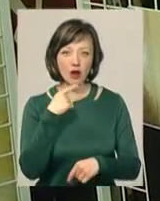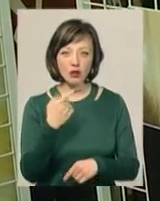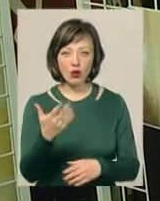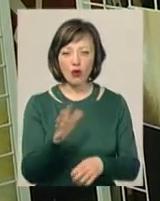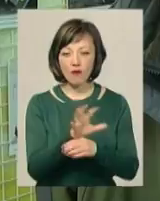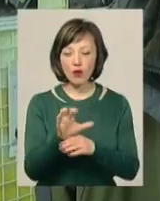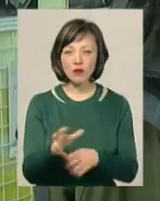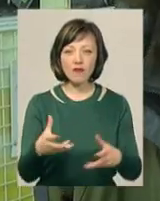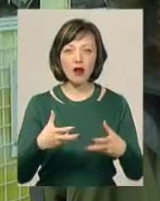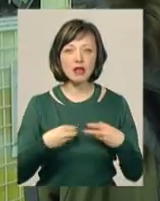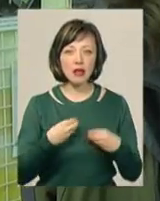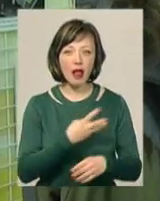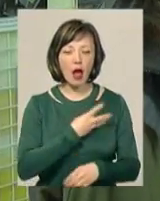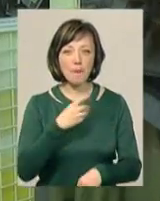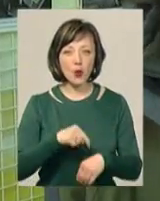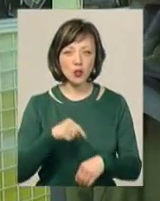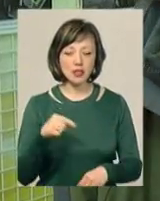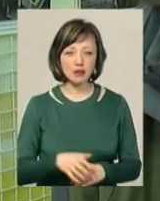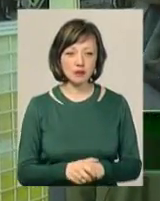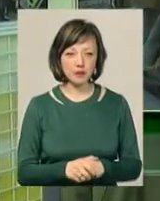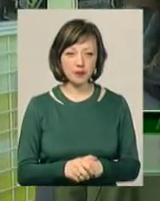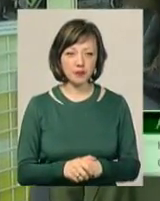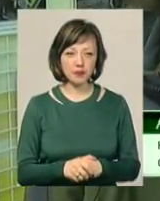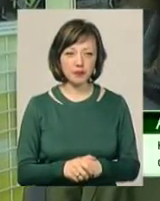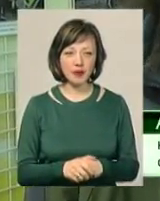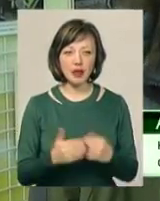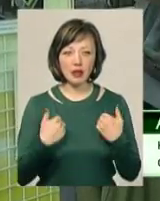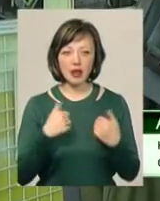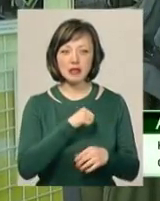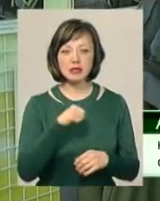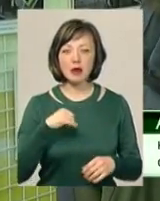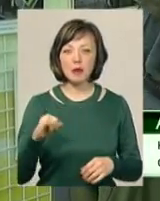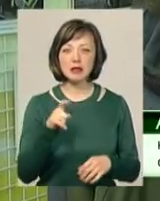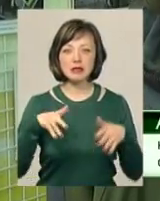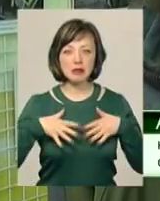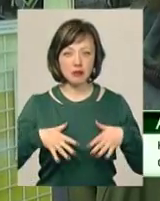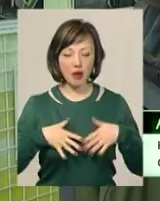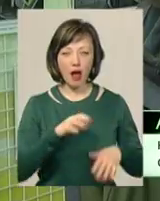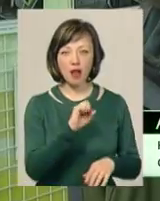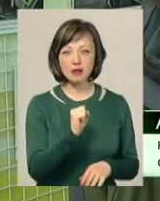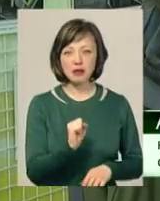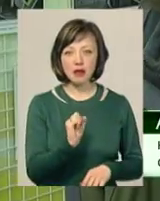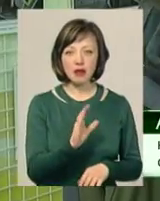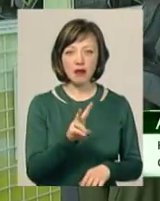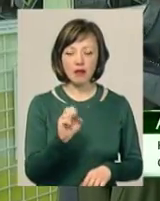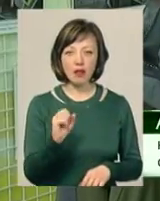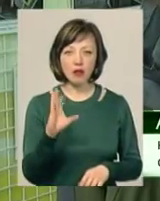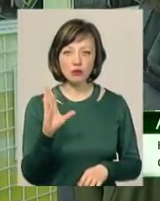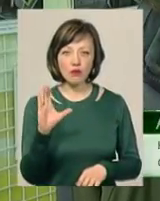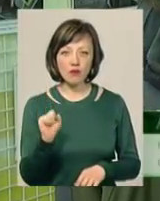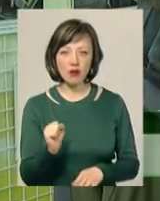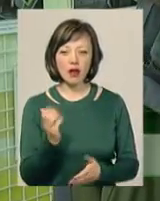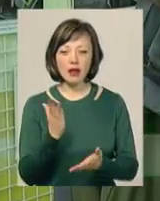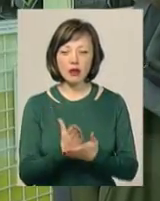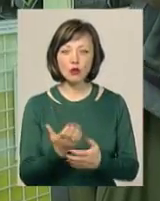емоційністю. Злободняна тема, особливо для мене, як я з Крима сам теж. Анастасія Власова, от вона там вже має кілька наград